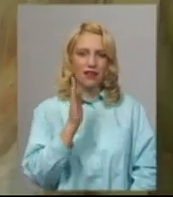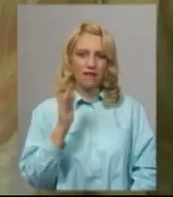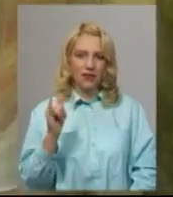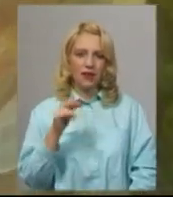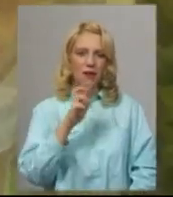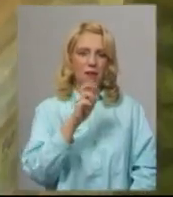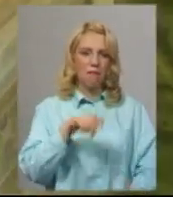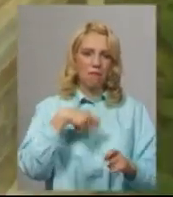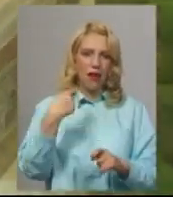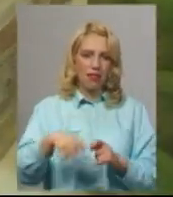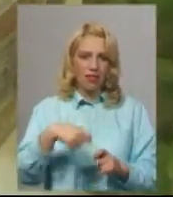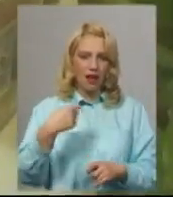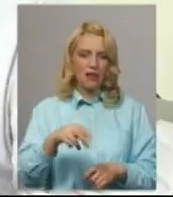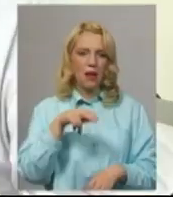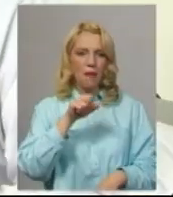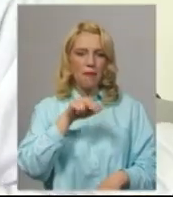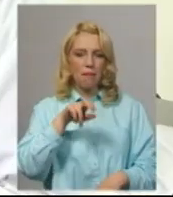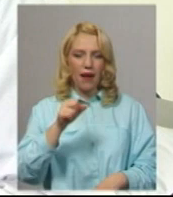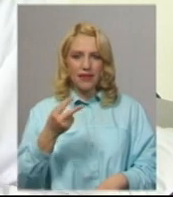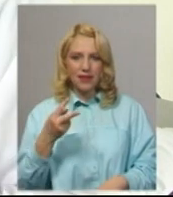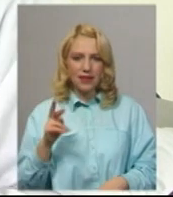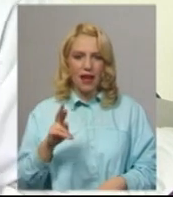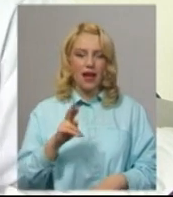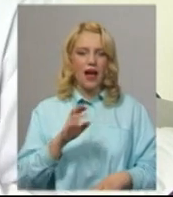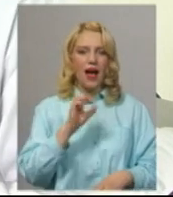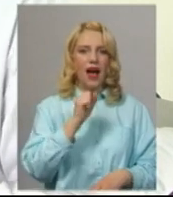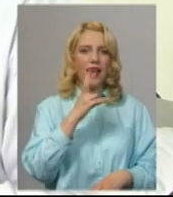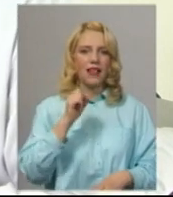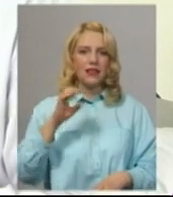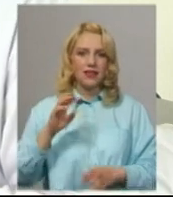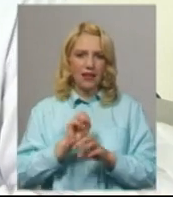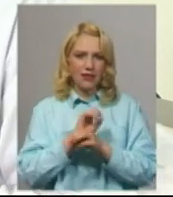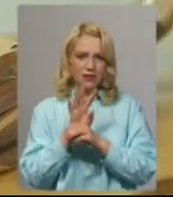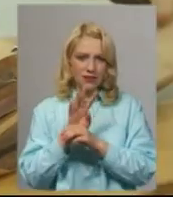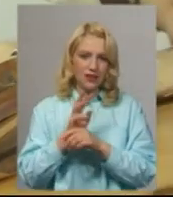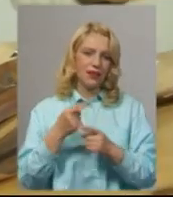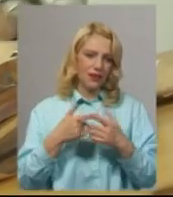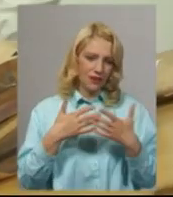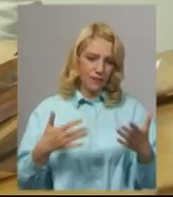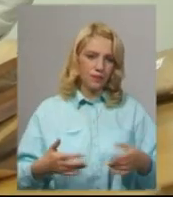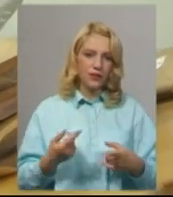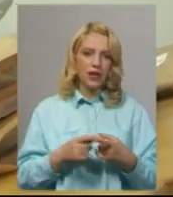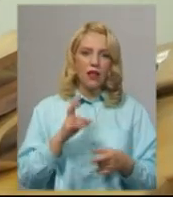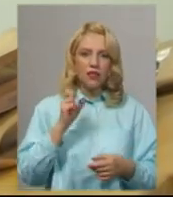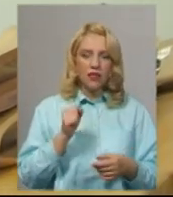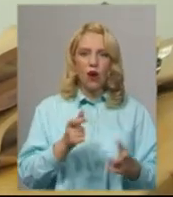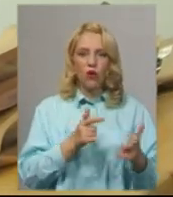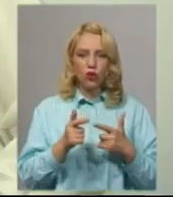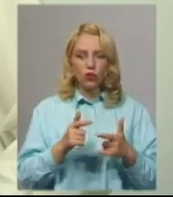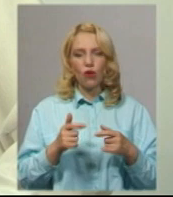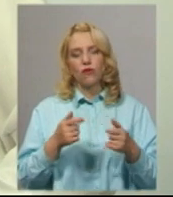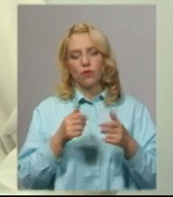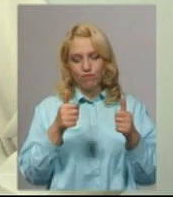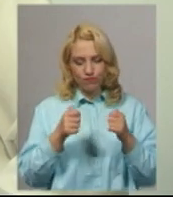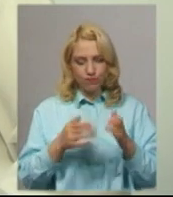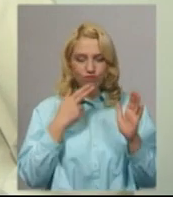папайя. Ананас, це вважається манго, це вважається наш екзотичний продукт. На готову продукцію клеять наліпки з